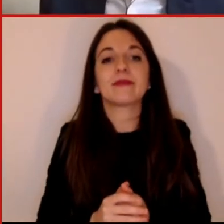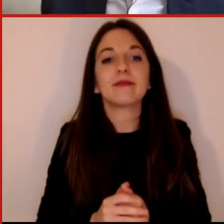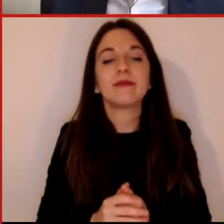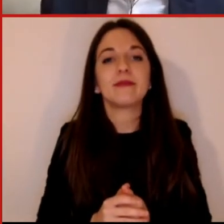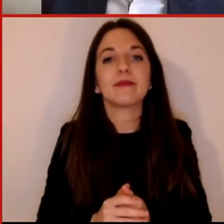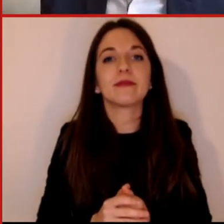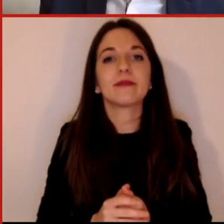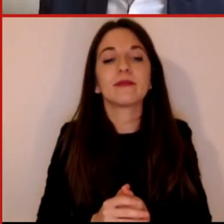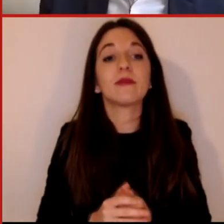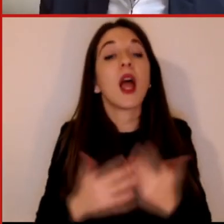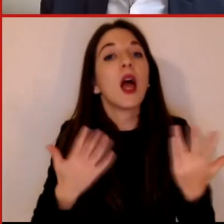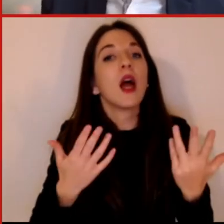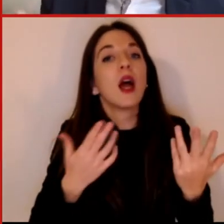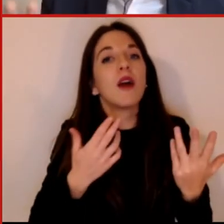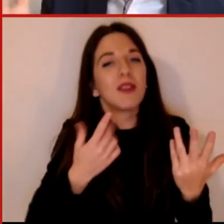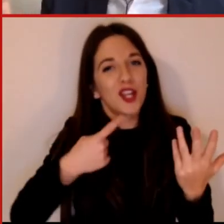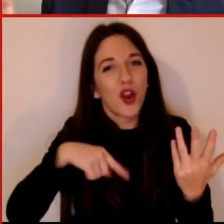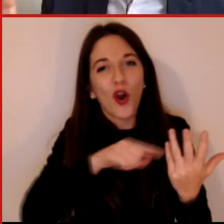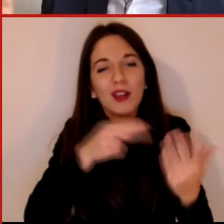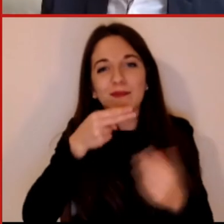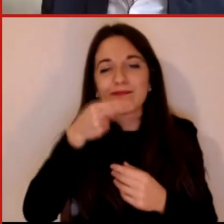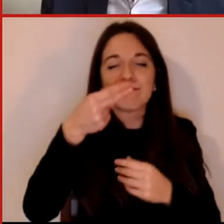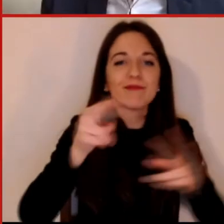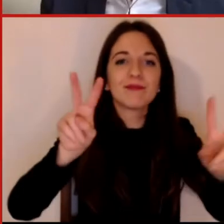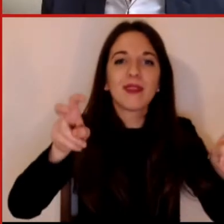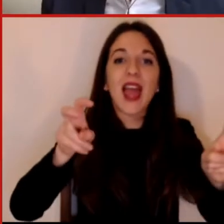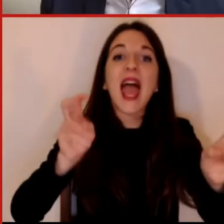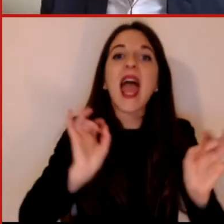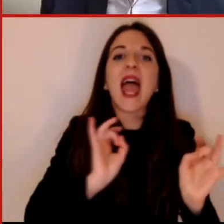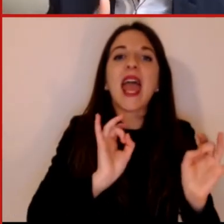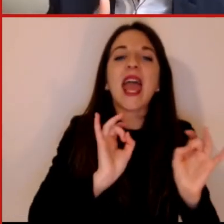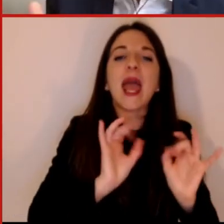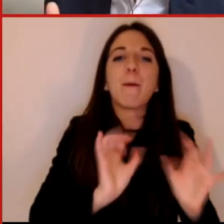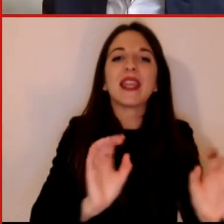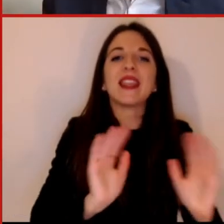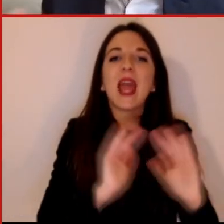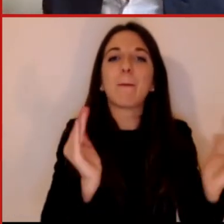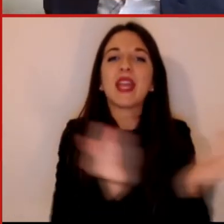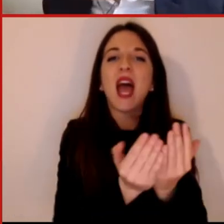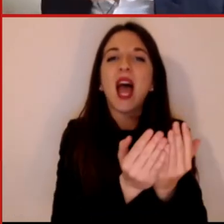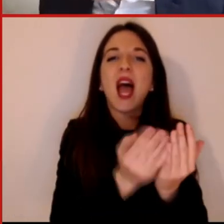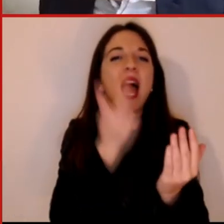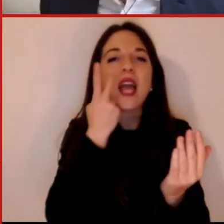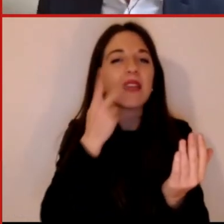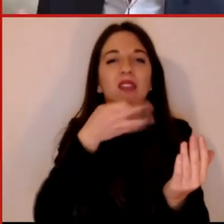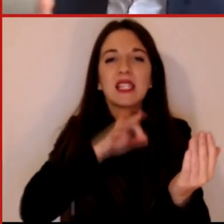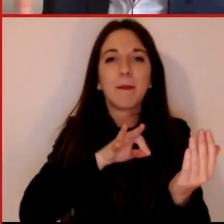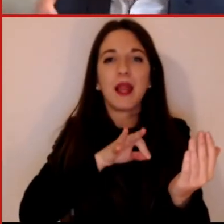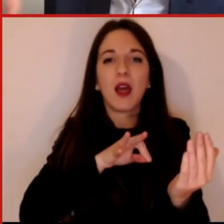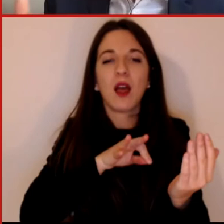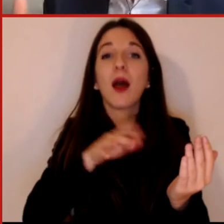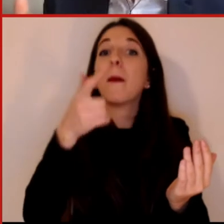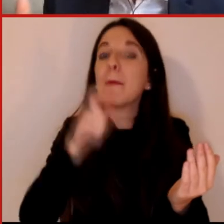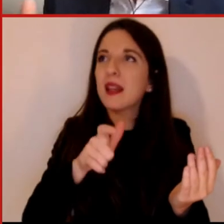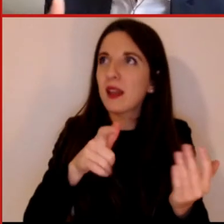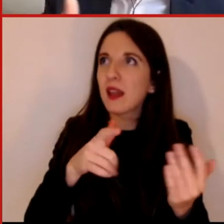di quella che noi abbiamo chiamato l'epidemia invisibile, si chiama la fase criptica di un'epidemia, cioè quando negli Stati Uniti venivano individuati una